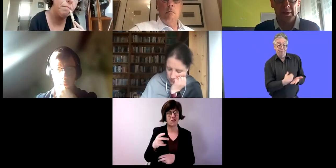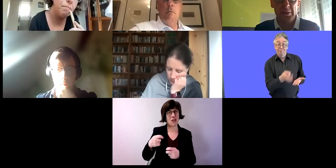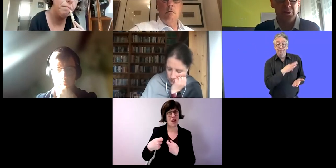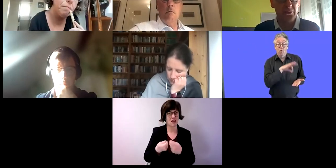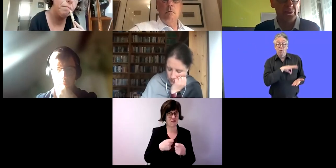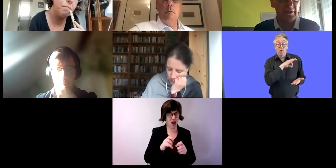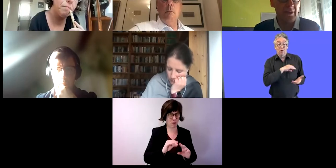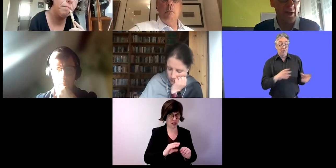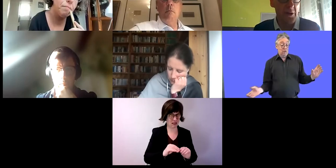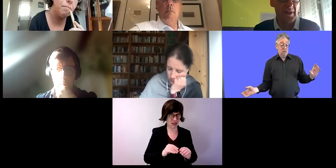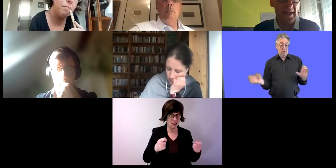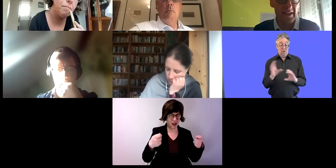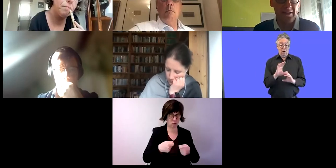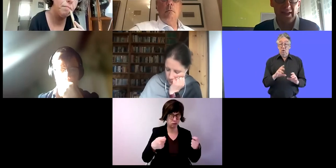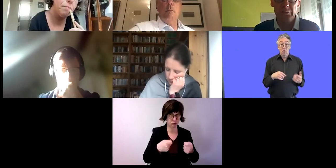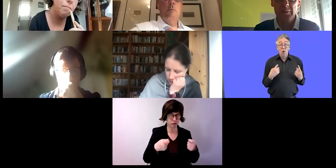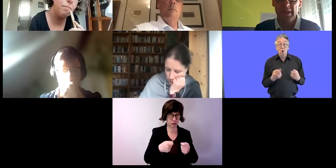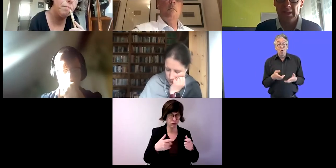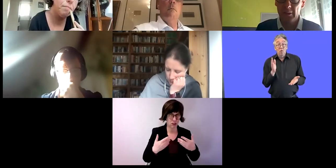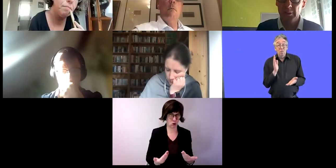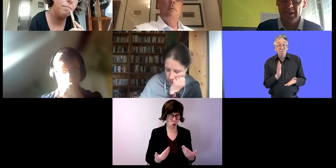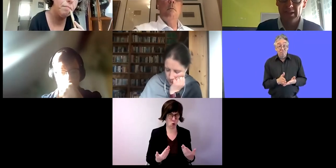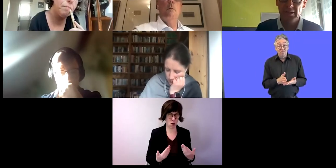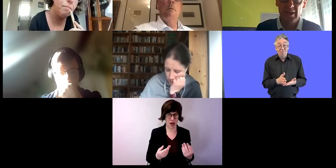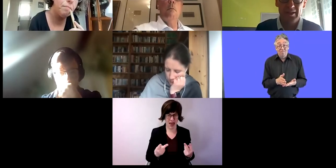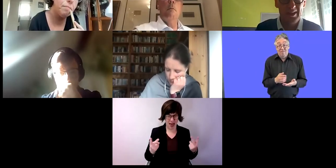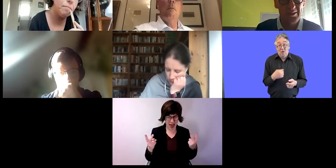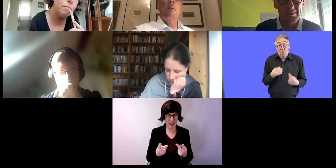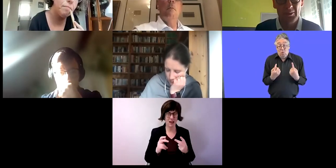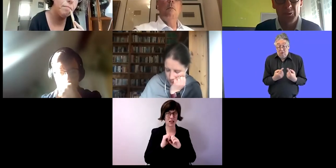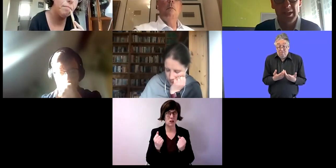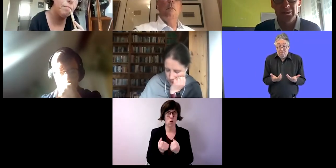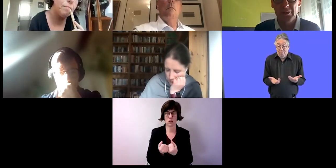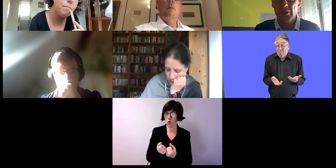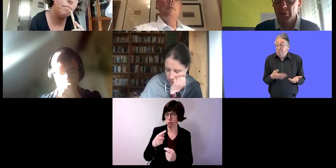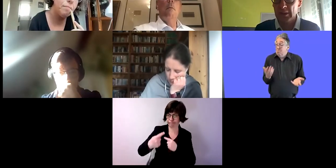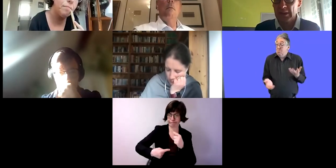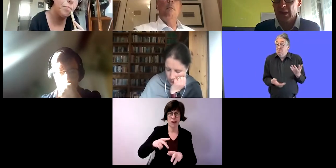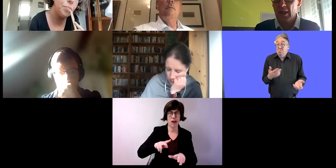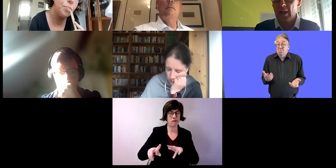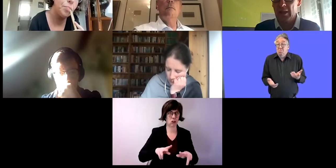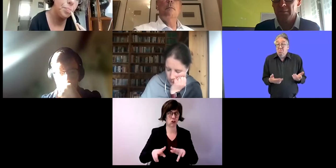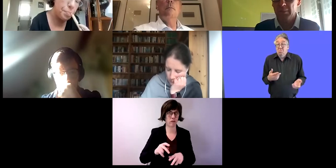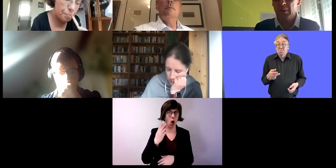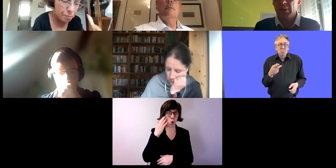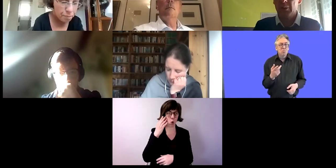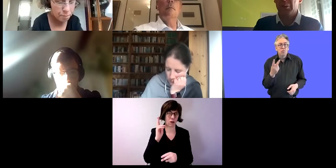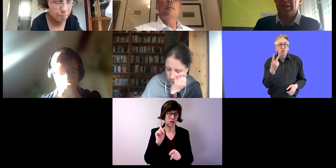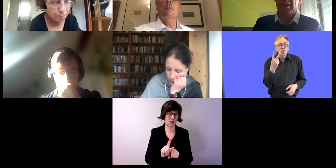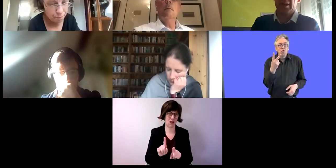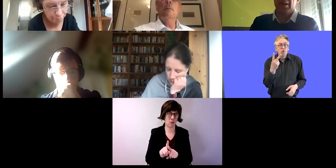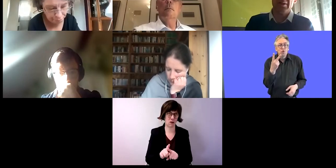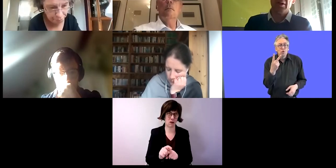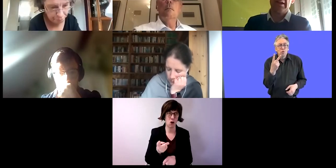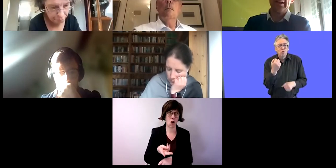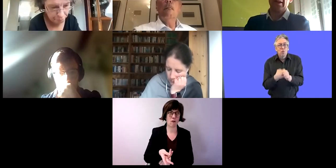Tätigkeiten kommt. Ich fungiert also ähnlich wie die normale Wirtschaft. Dort sind auch unsere Kunden. Vor zwei Jahren